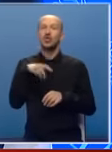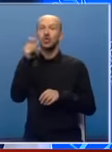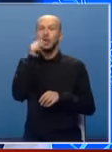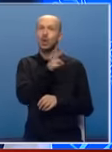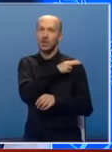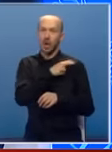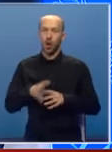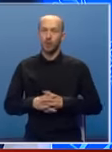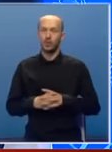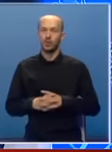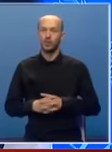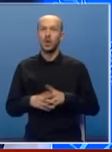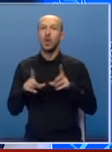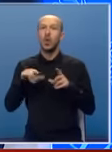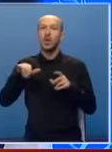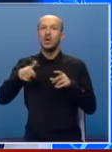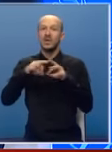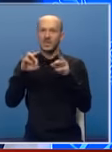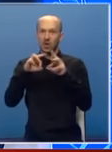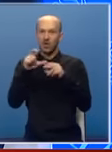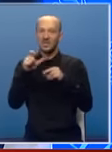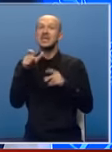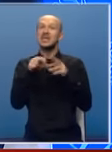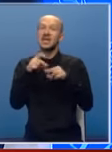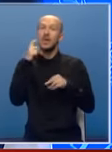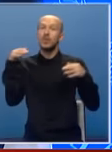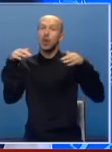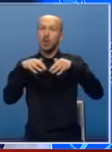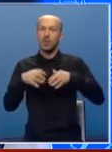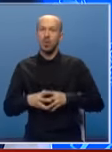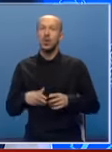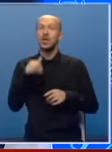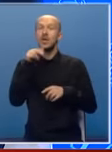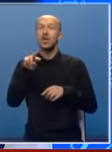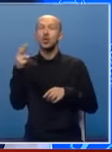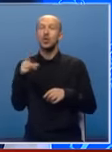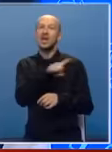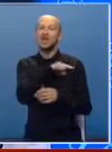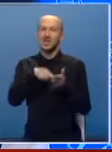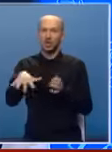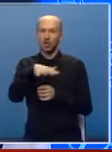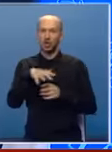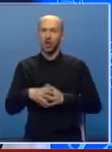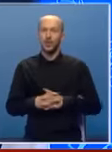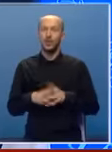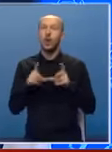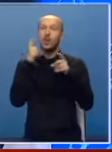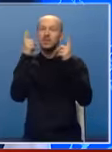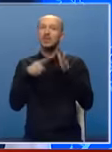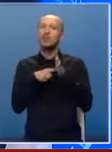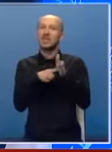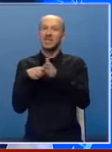imao u Jasenovcu, s namjerom da okupimo i neka druga stratišta u smislu